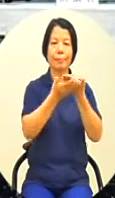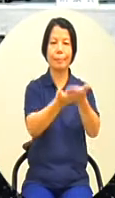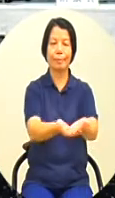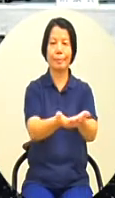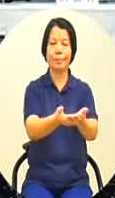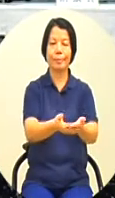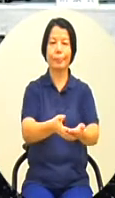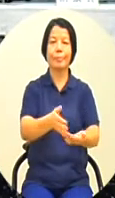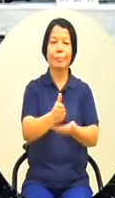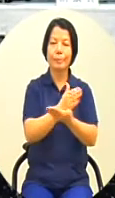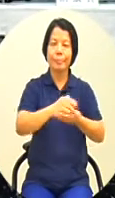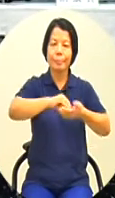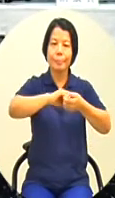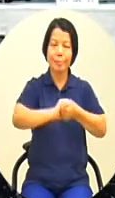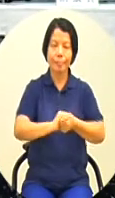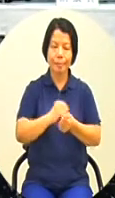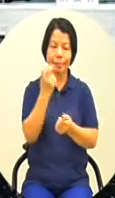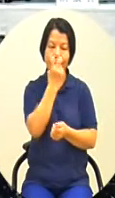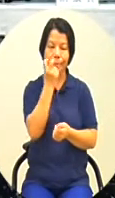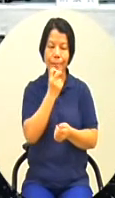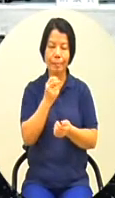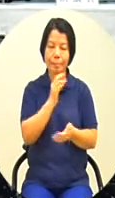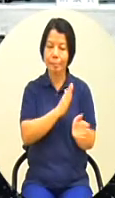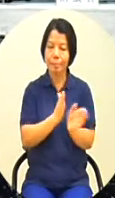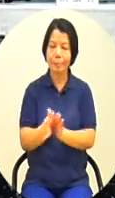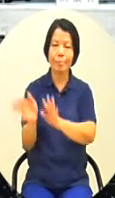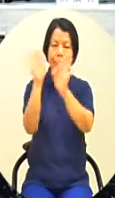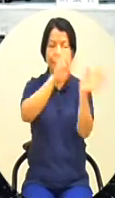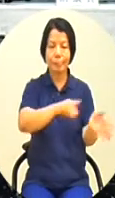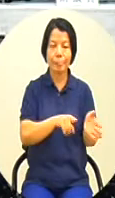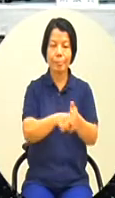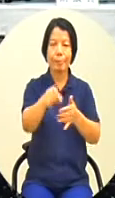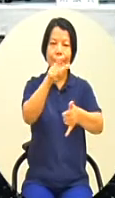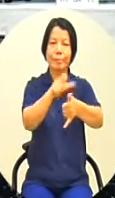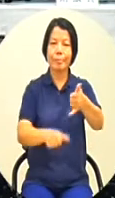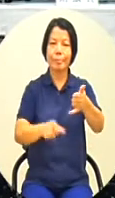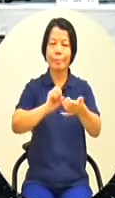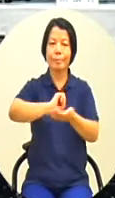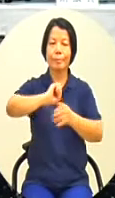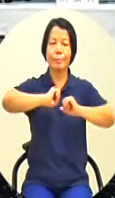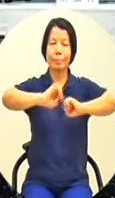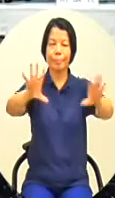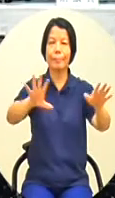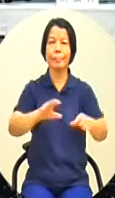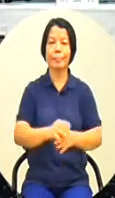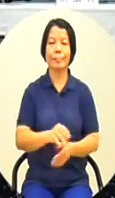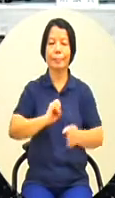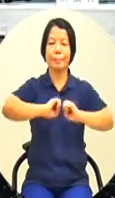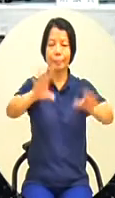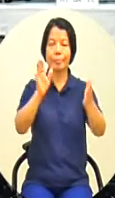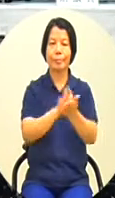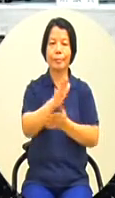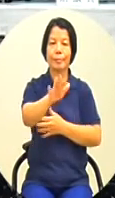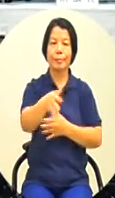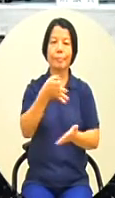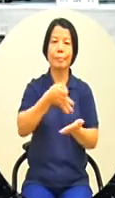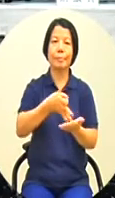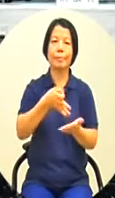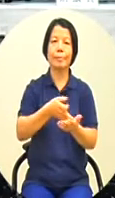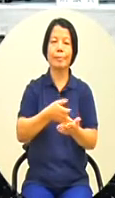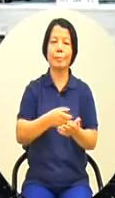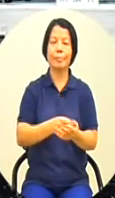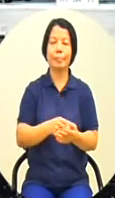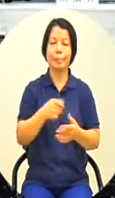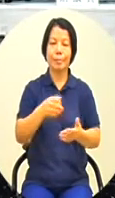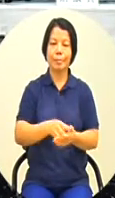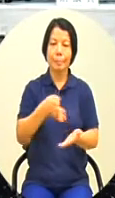核定或被查之處理情形專案報告報告之後發言議員依照登